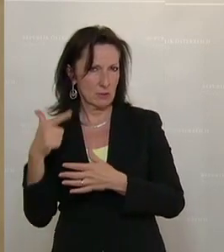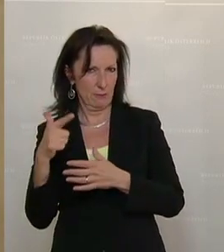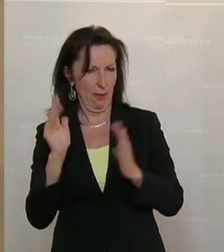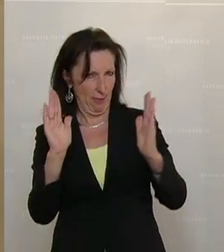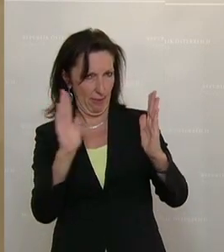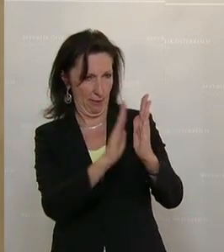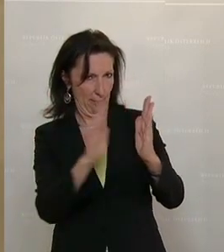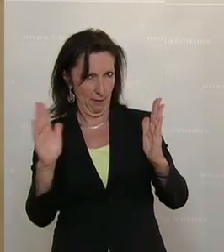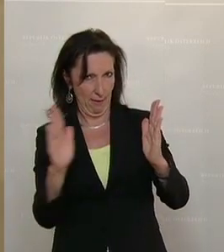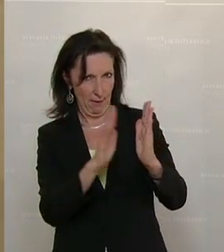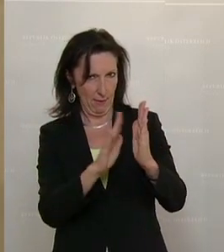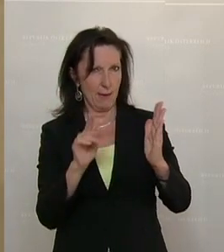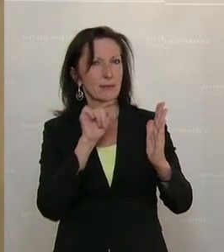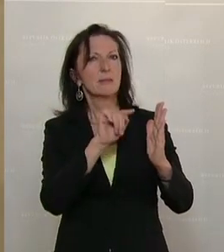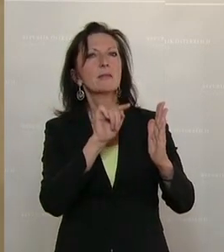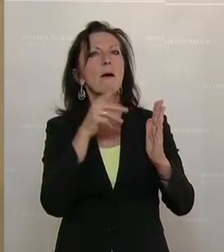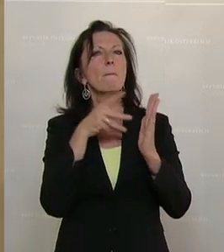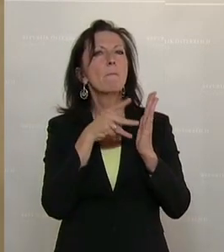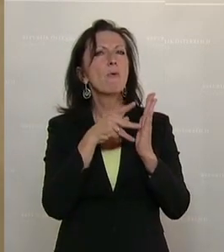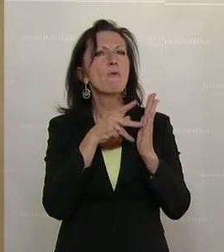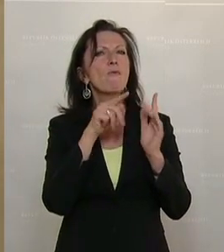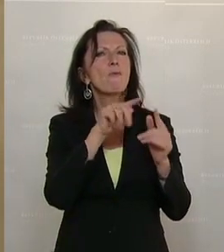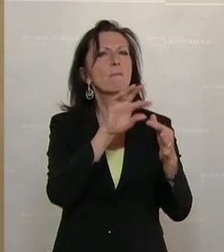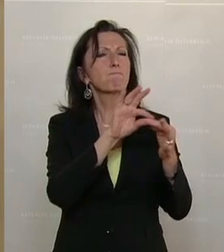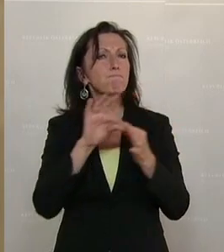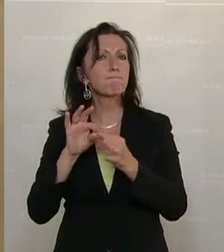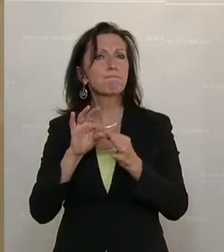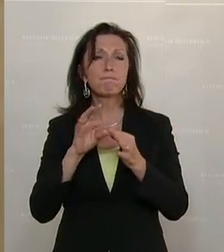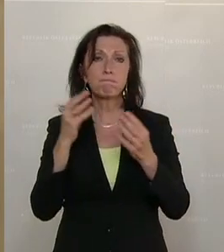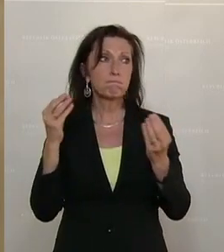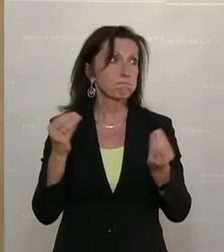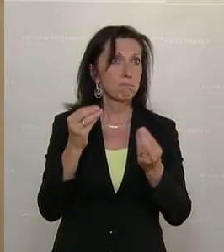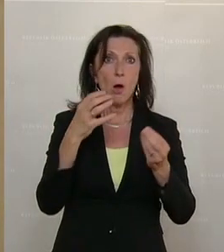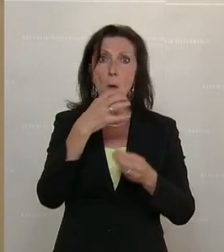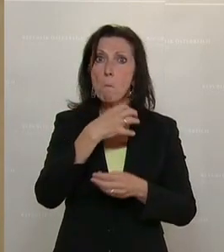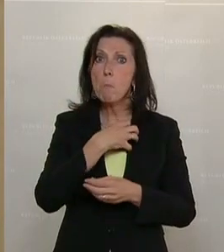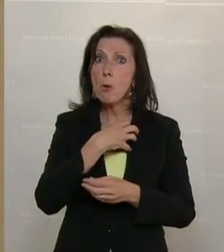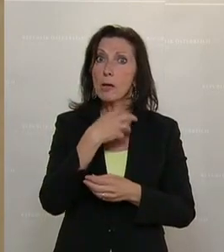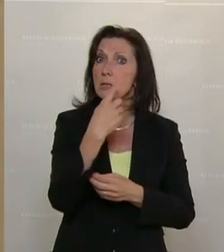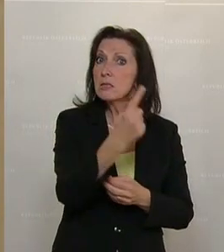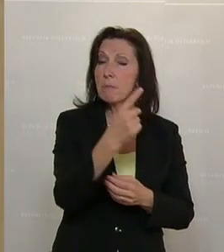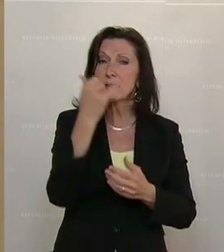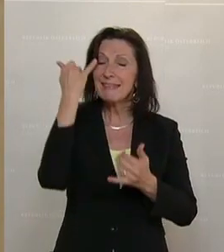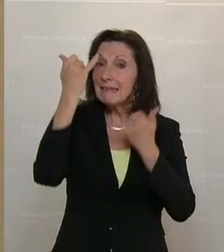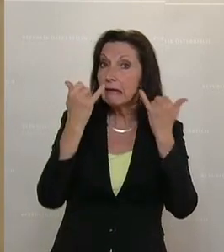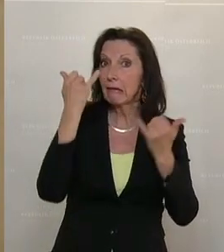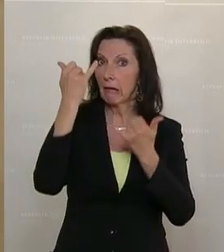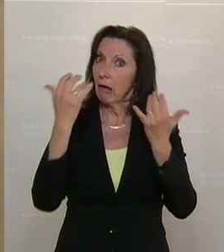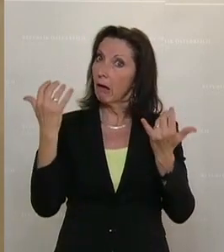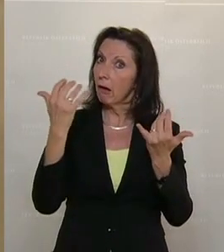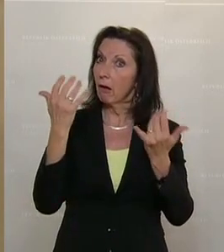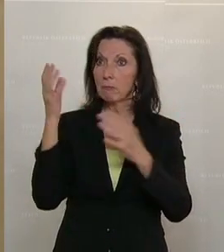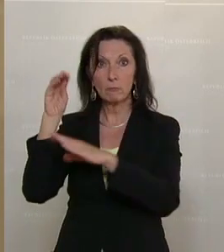darauf zurückzuführen sind, dass Bürger Ideen und Anregungen eingebracht haben, was